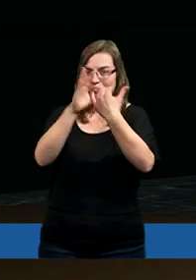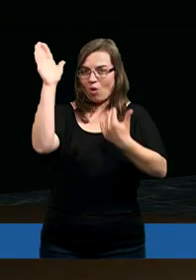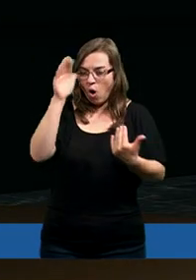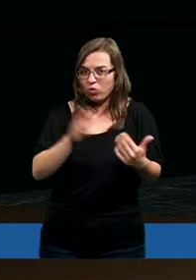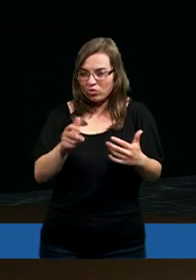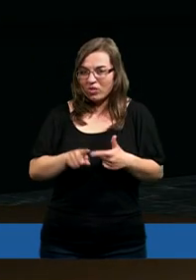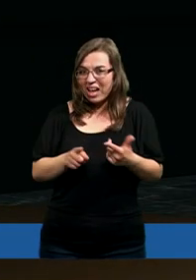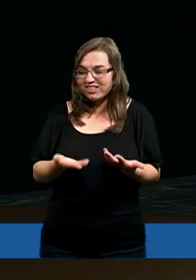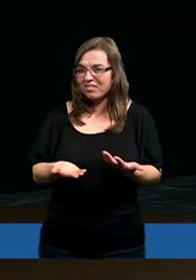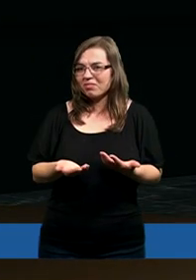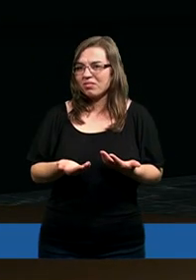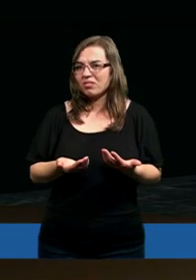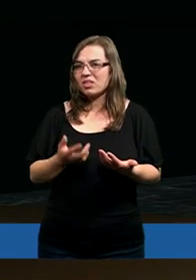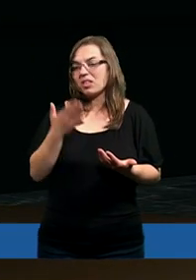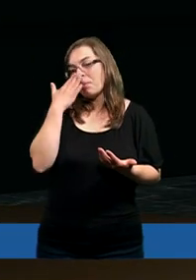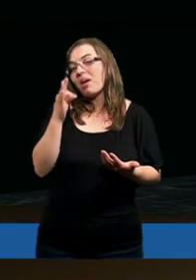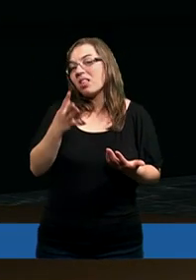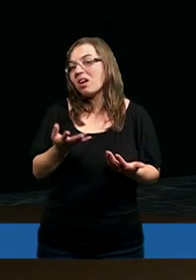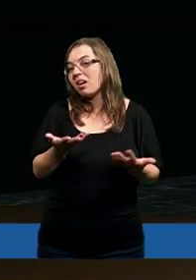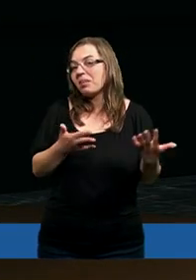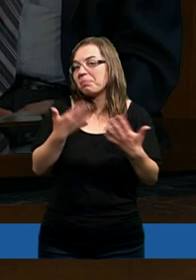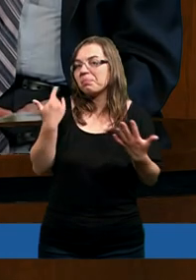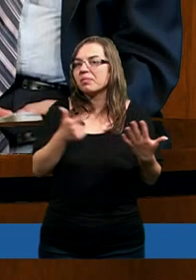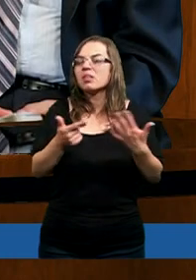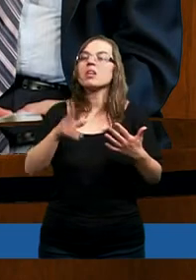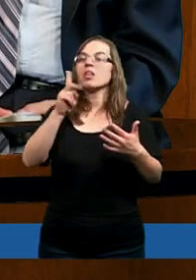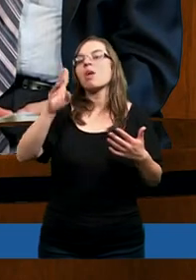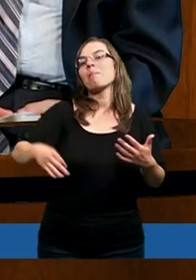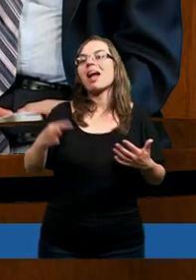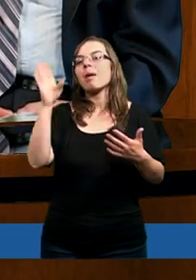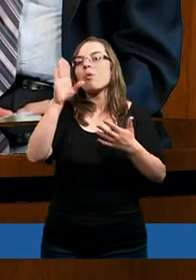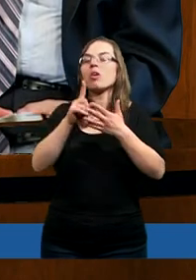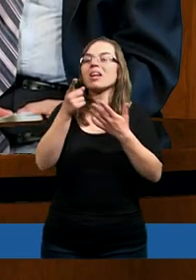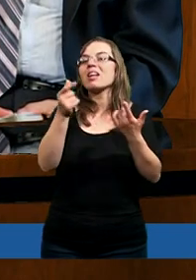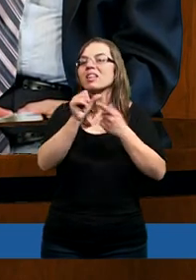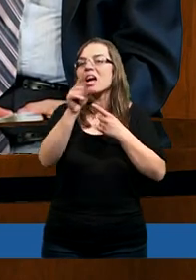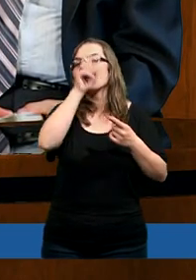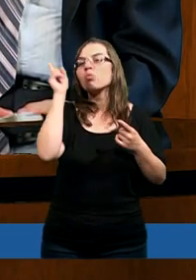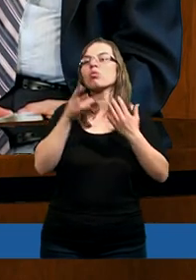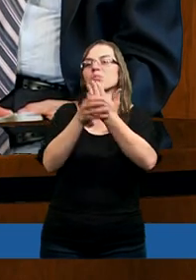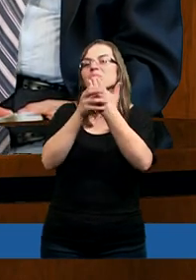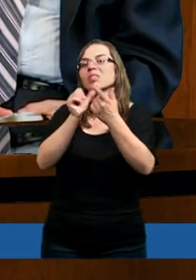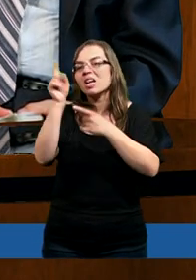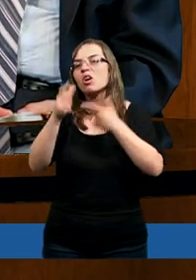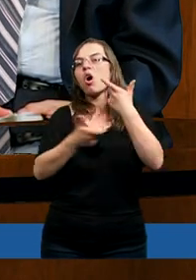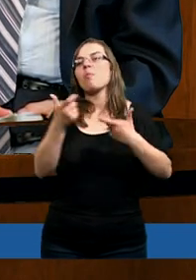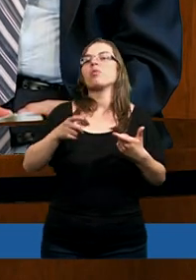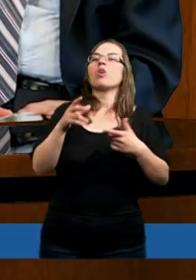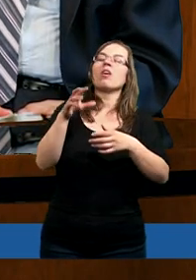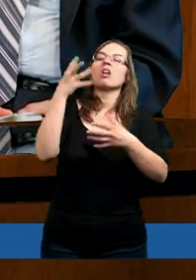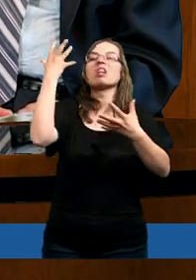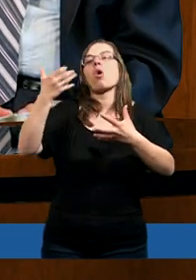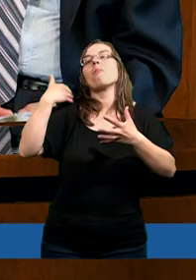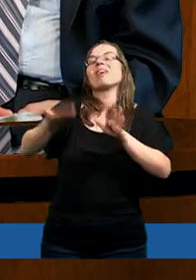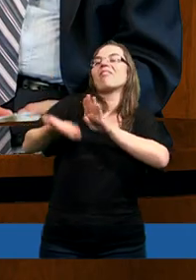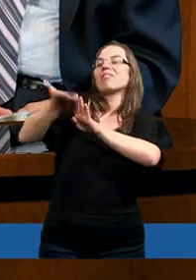bluźnili? No chyba tak. No są niektórzy mądrzejsi od Pana Boga, prawda? Próbują niektórzy być święci od Pana